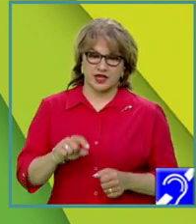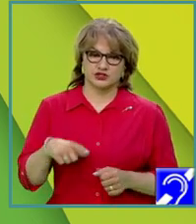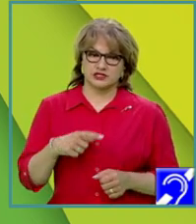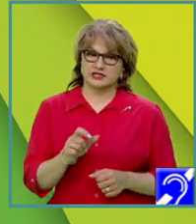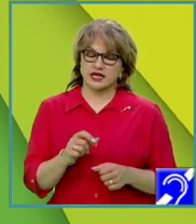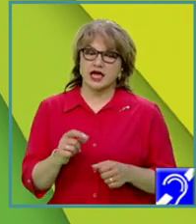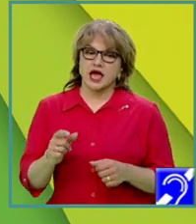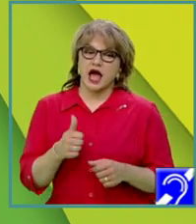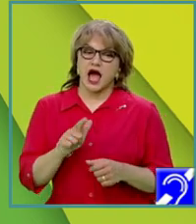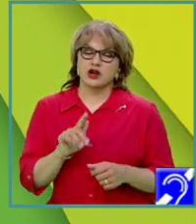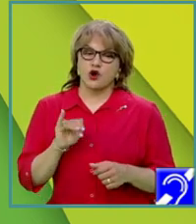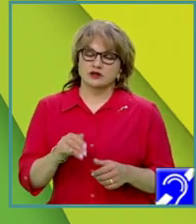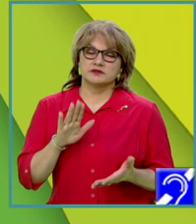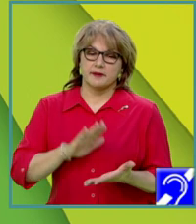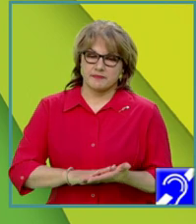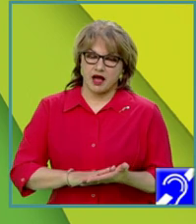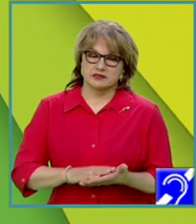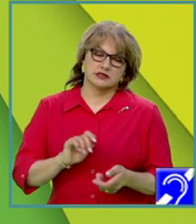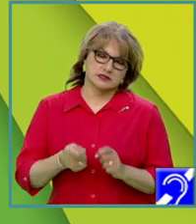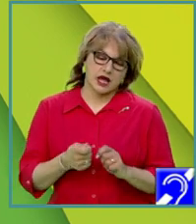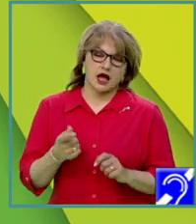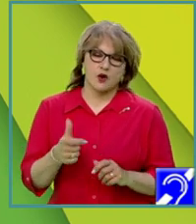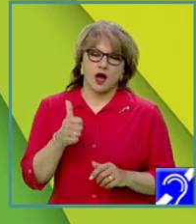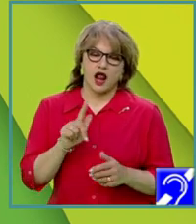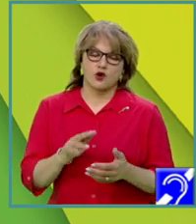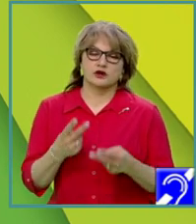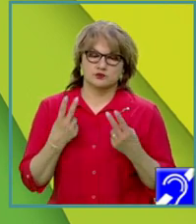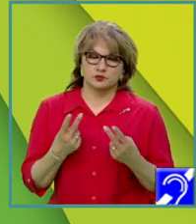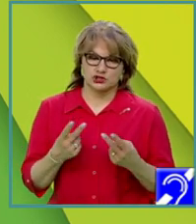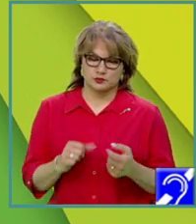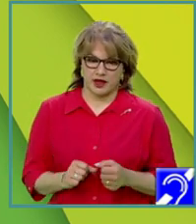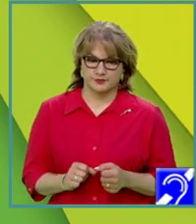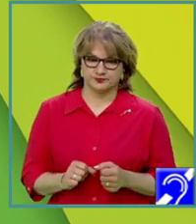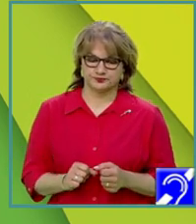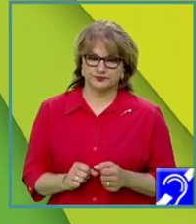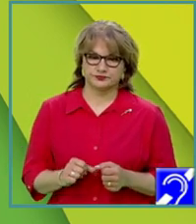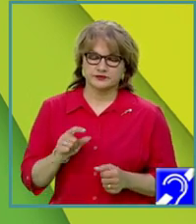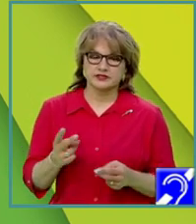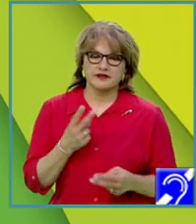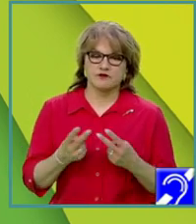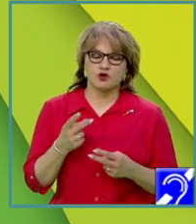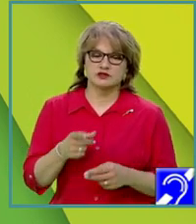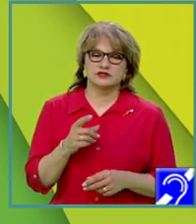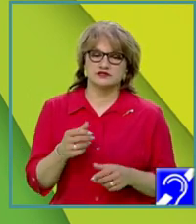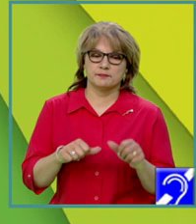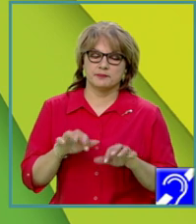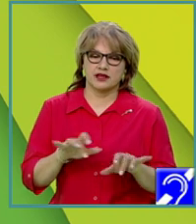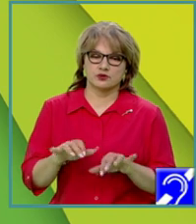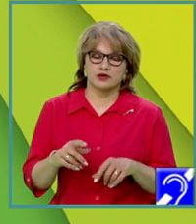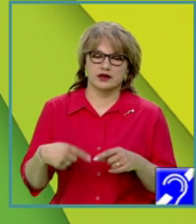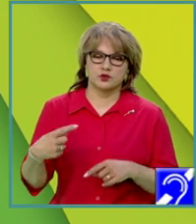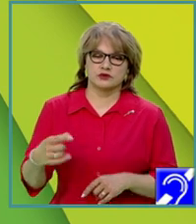algoritmul de bază sau algoritmul principal folosit în prelucrarea următoarelor